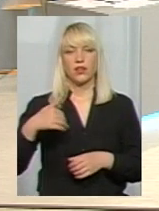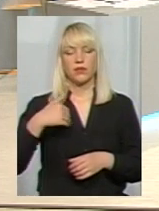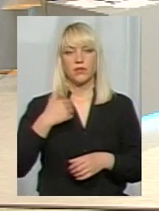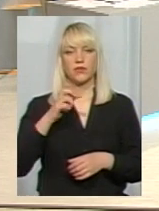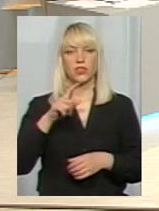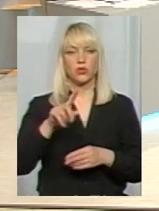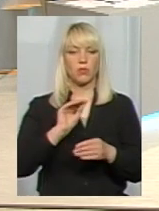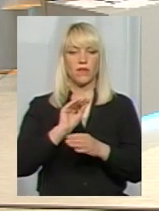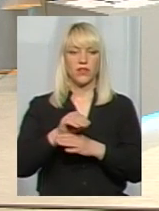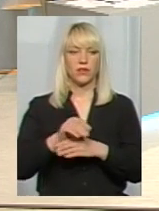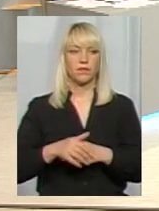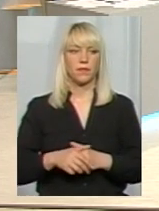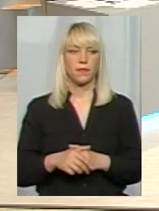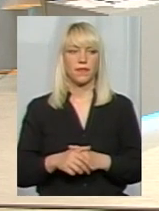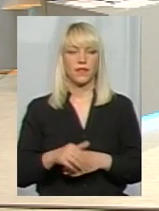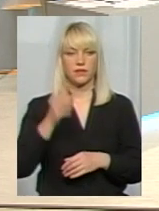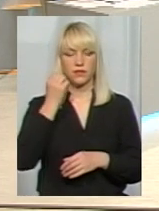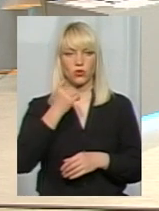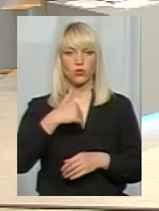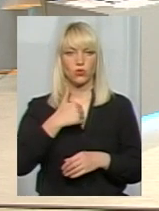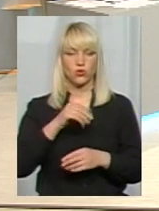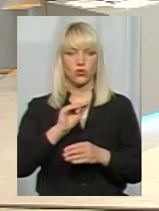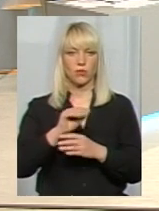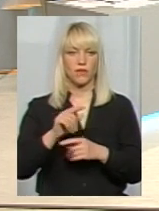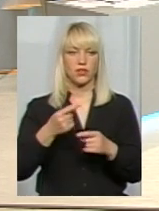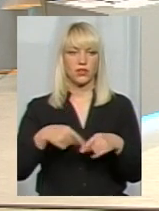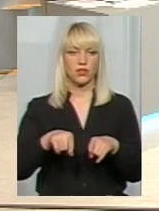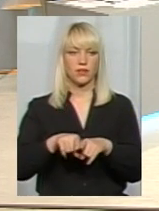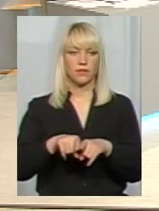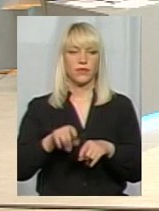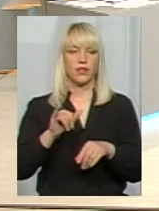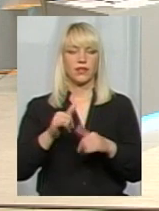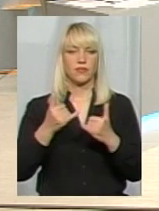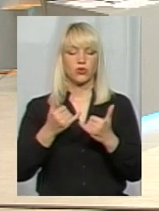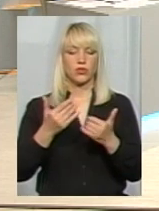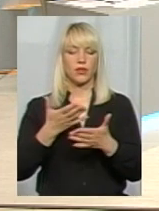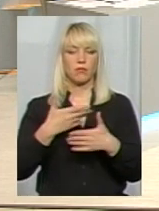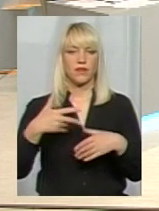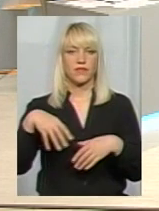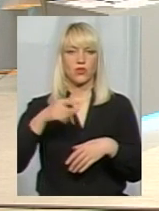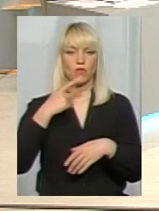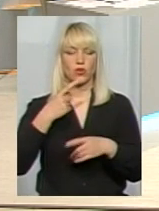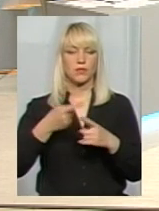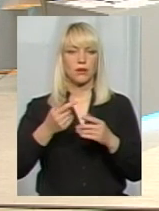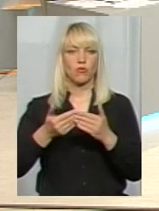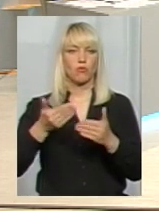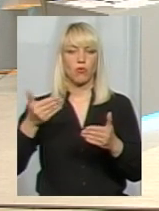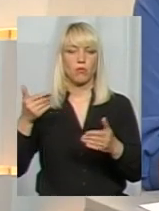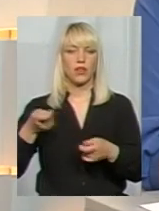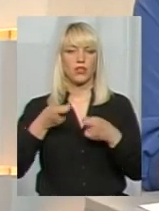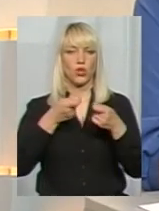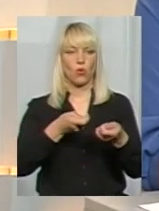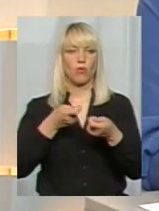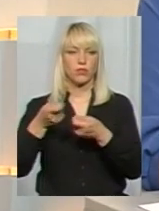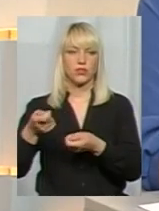ви додали. Дякую. Хочу додати наступне, що ми сьогодні всі кажемо, що це був попередній об'їзд. До 1